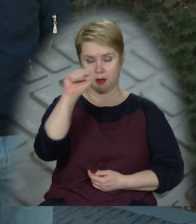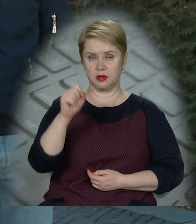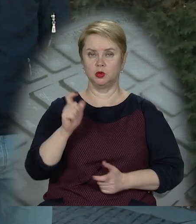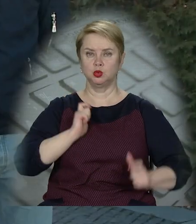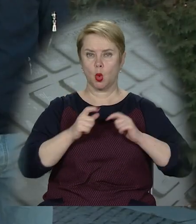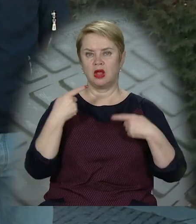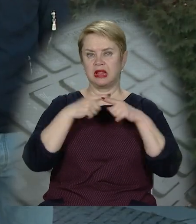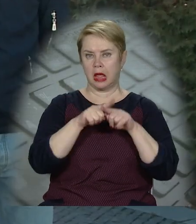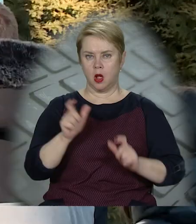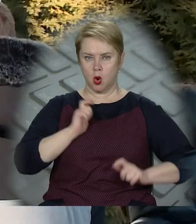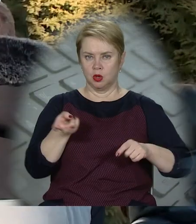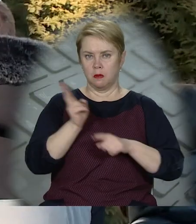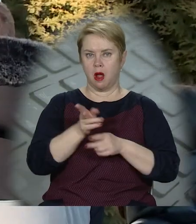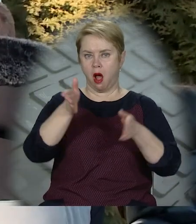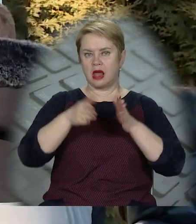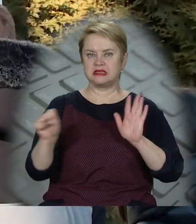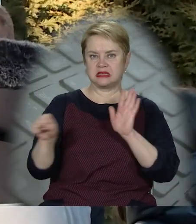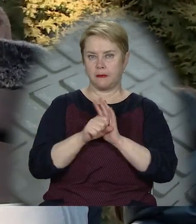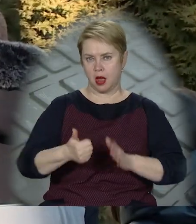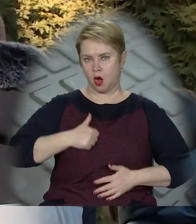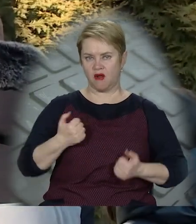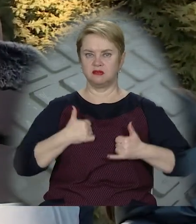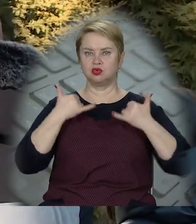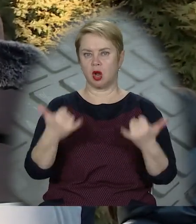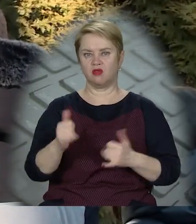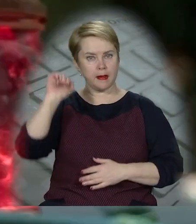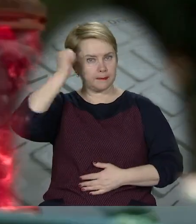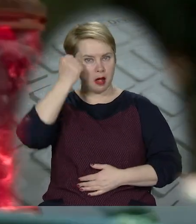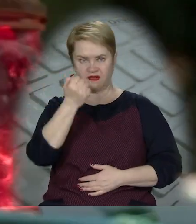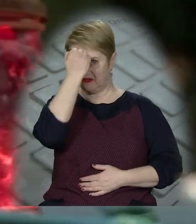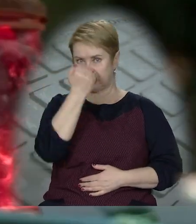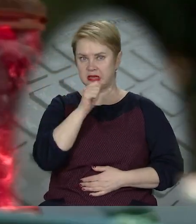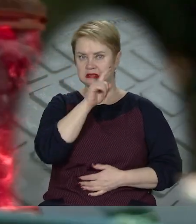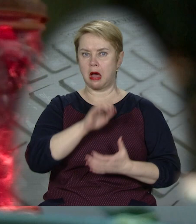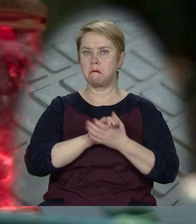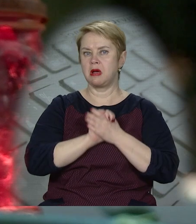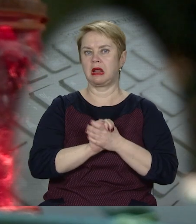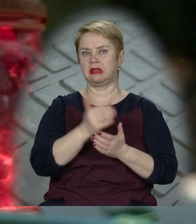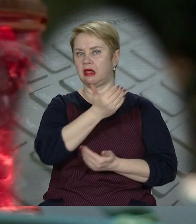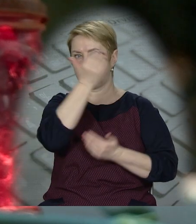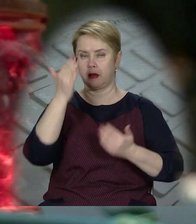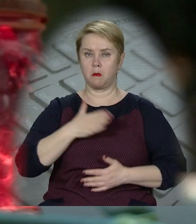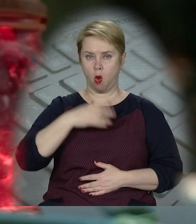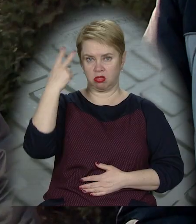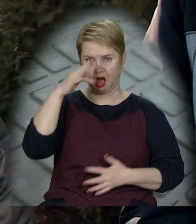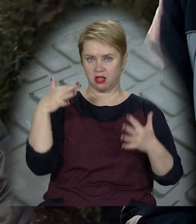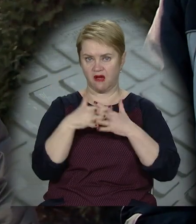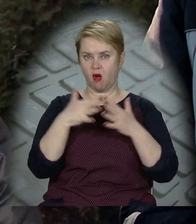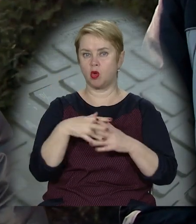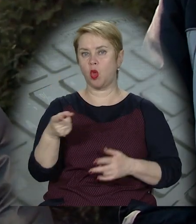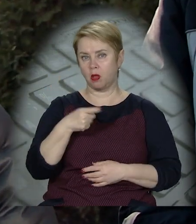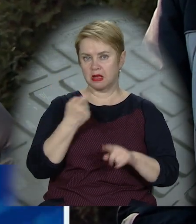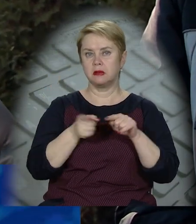технологічного коледжу прийшли до алеї загиблих героїв, аби вшанувати пам'ять та віддячити за мирне небо. Мій дядя воював на